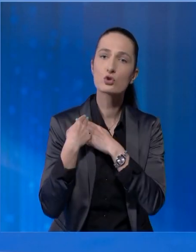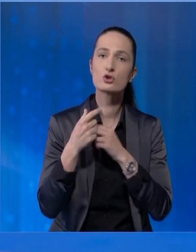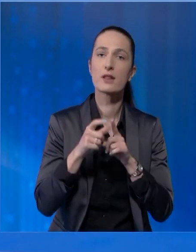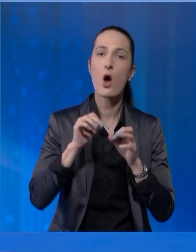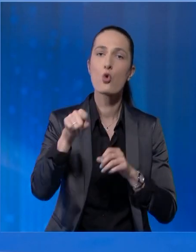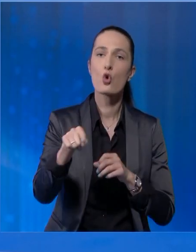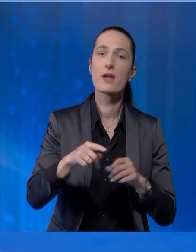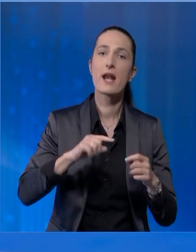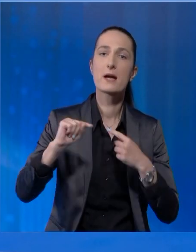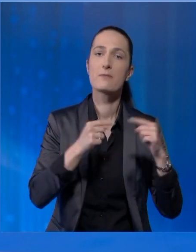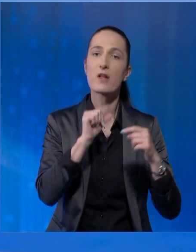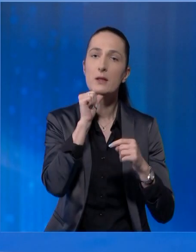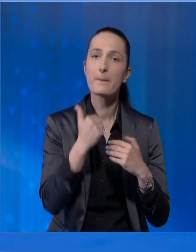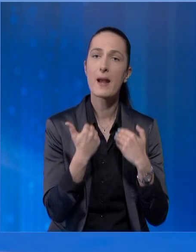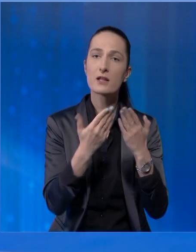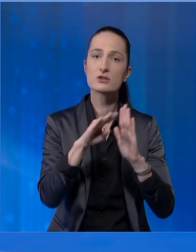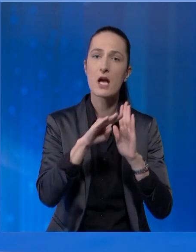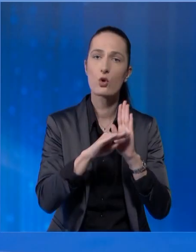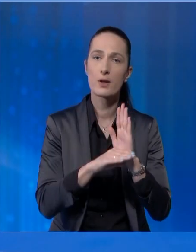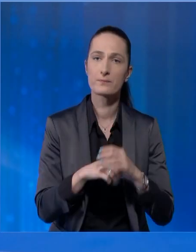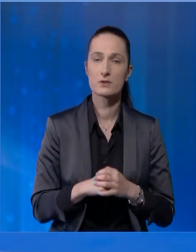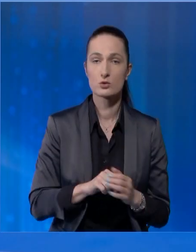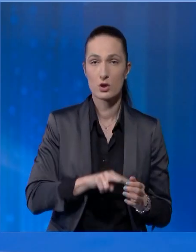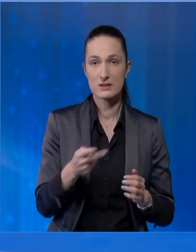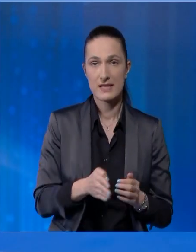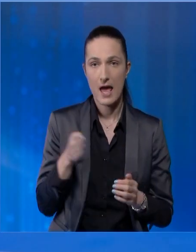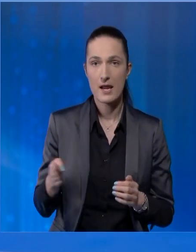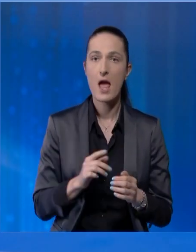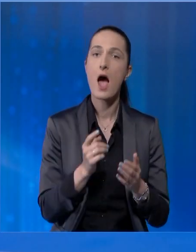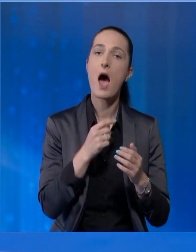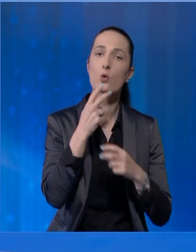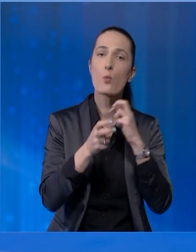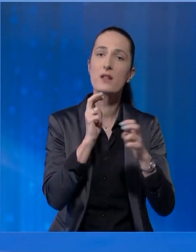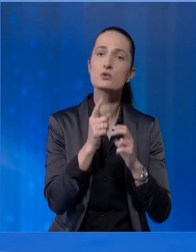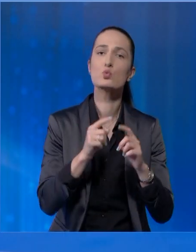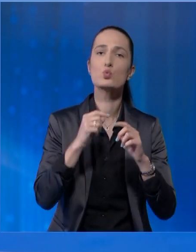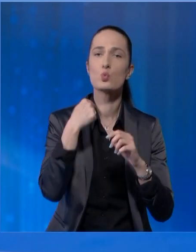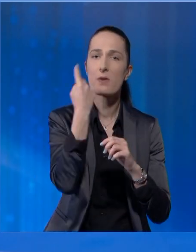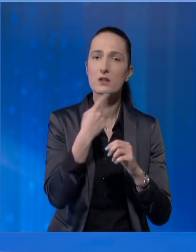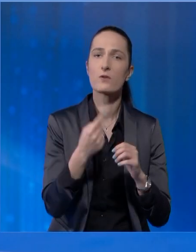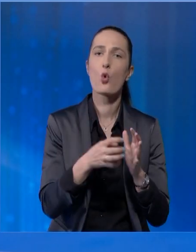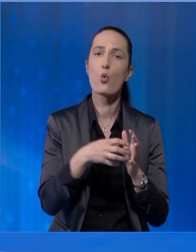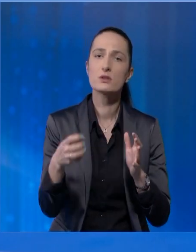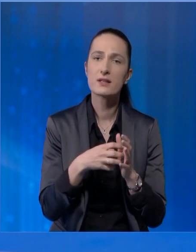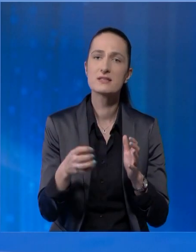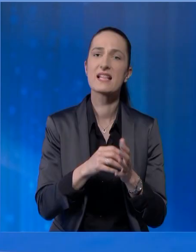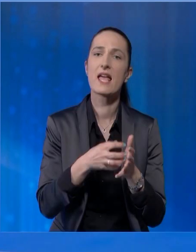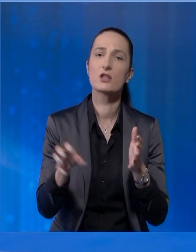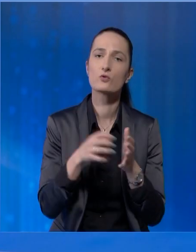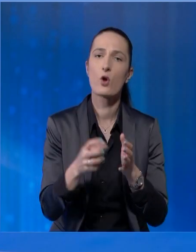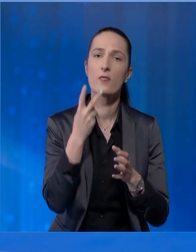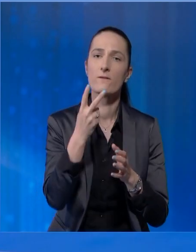nadležnost da on joj raspravlja i predlaže zakone. S druge strane, argumenti su subjektivitet, kontinuitet,